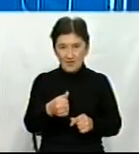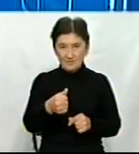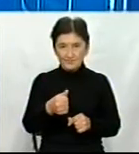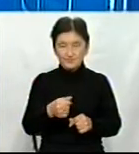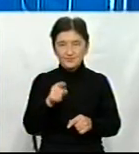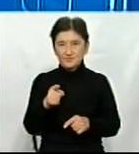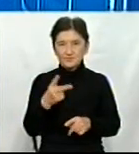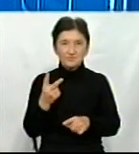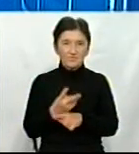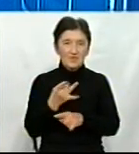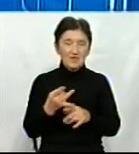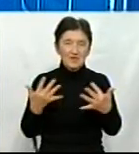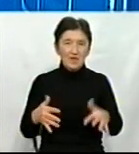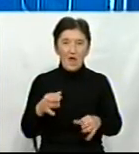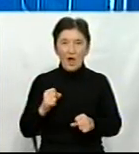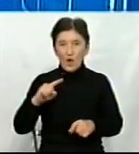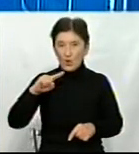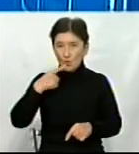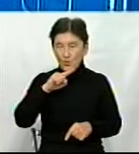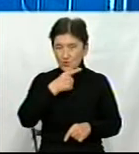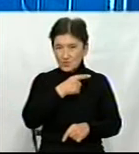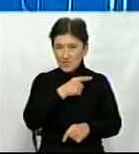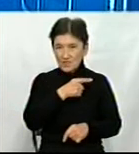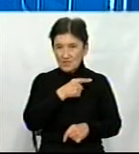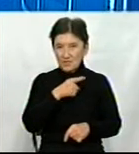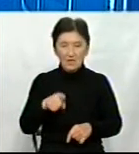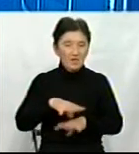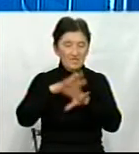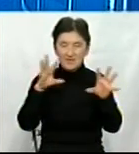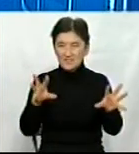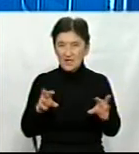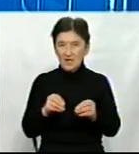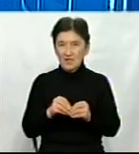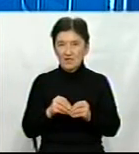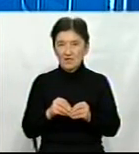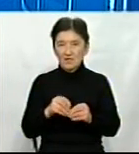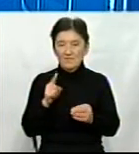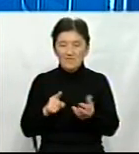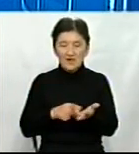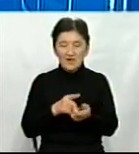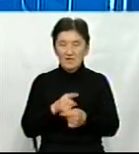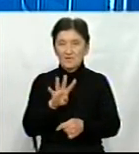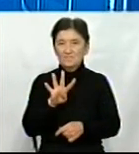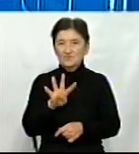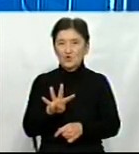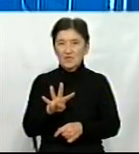вдвічі втрата. А кукурудзи – це взагалі жахливі цифри – в рази. В 4